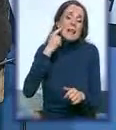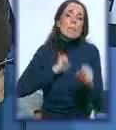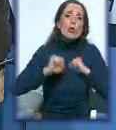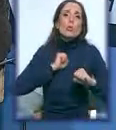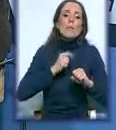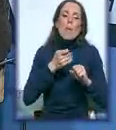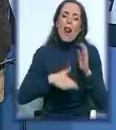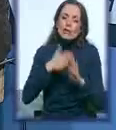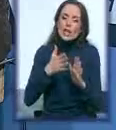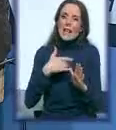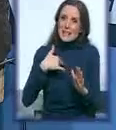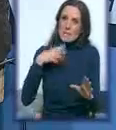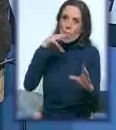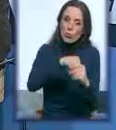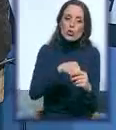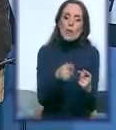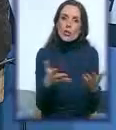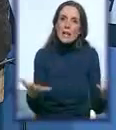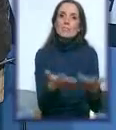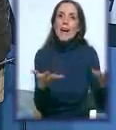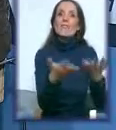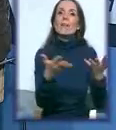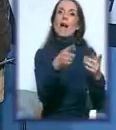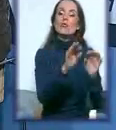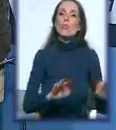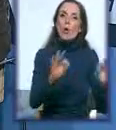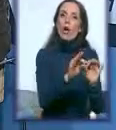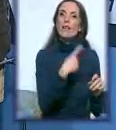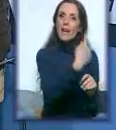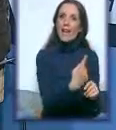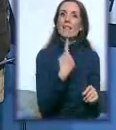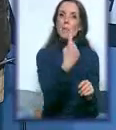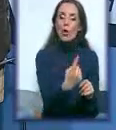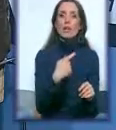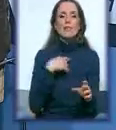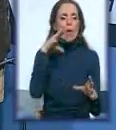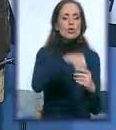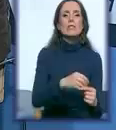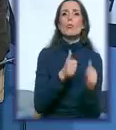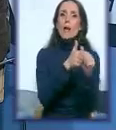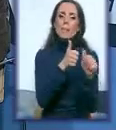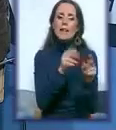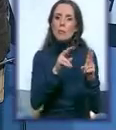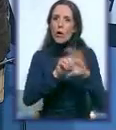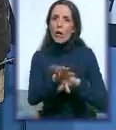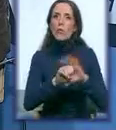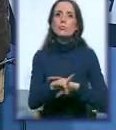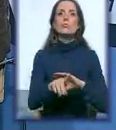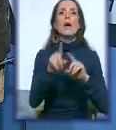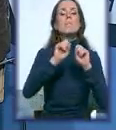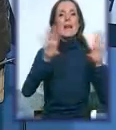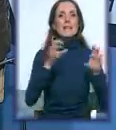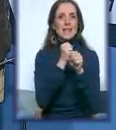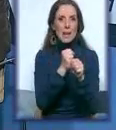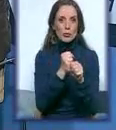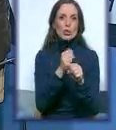afirmaciju tih projekata, jedan po jedan projekat, da učestvujemo, da pratimo realizaciju, da i medijski ih podržimo. A mi